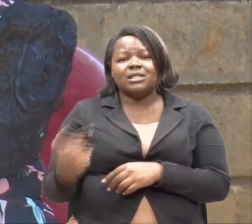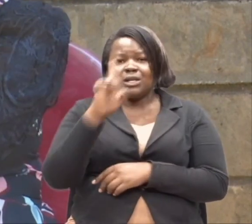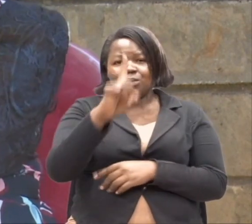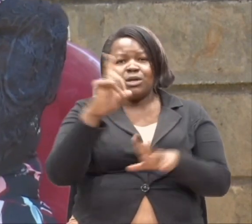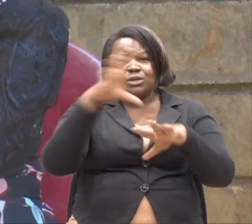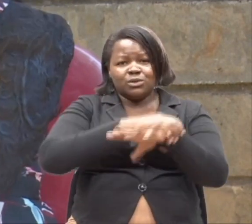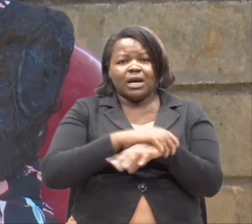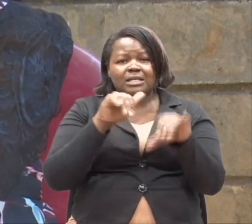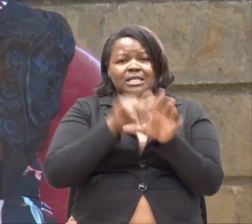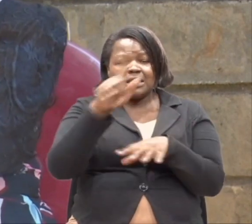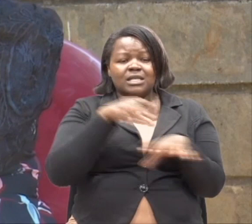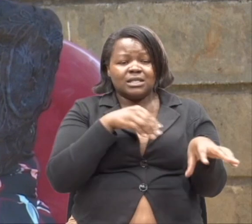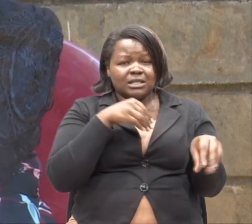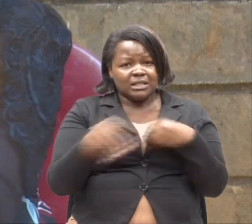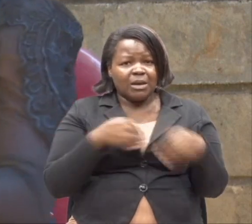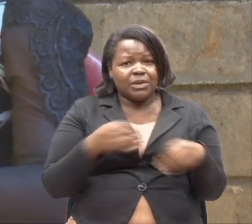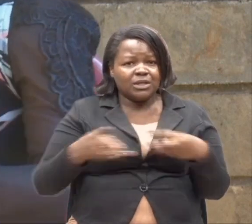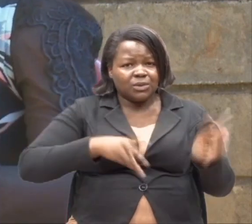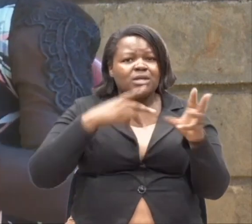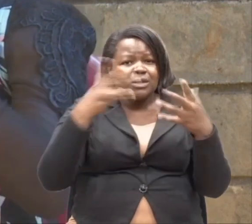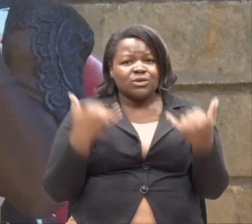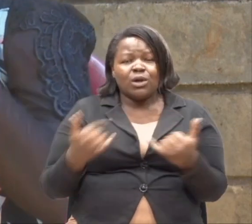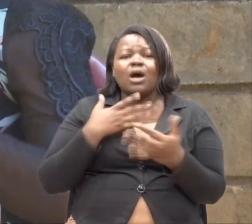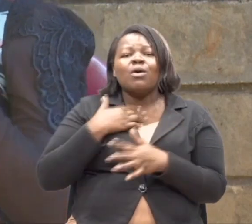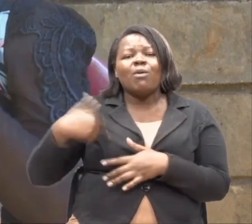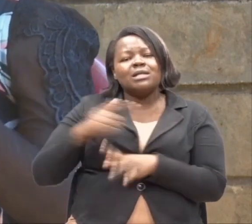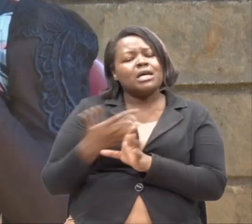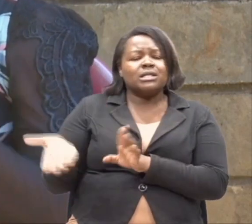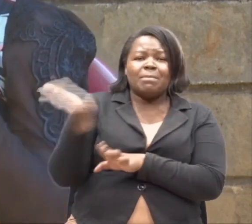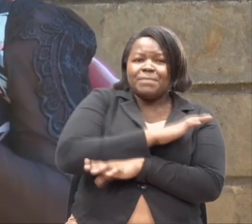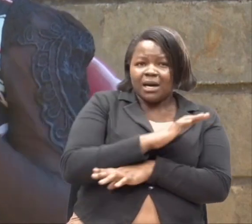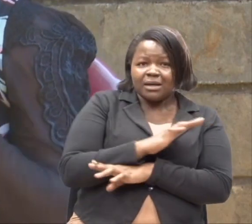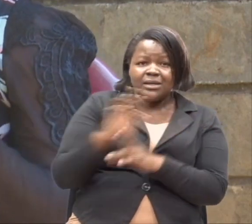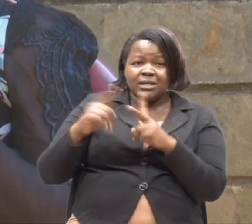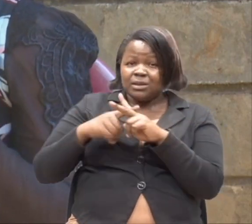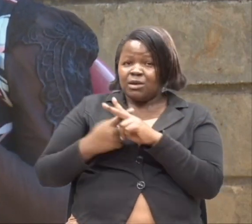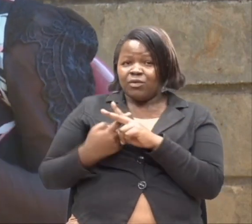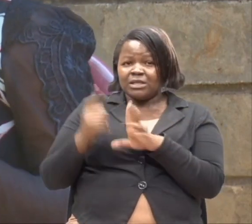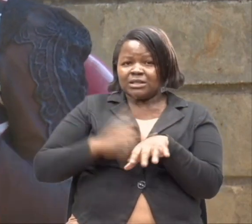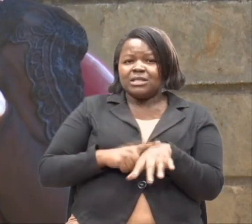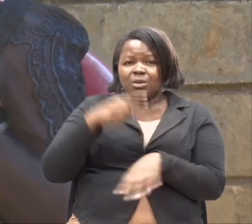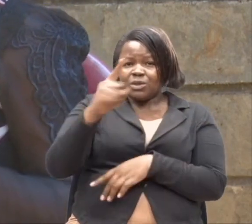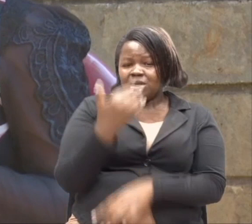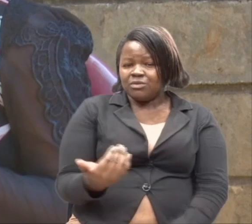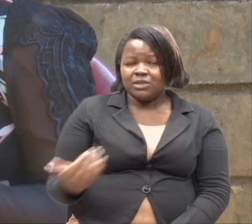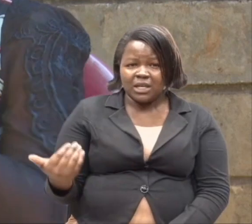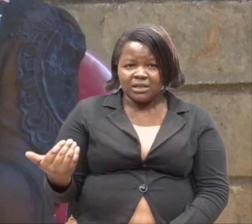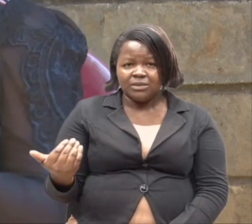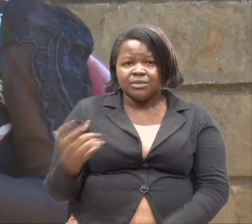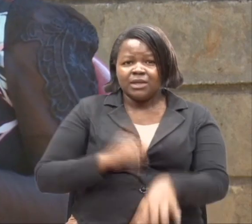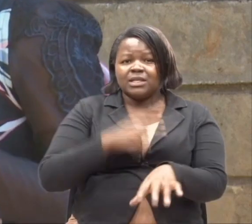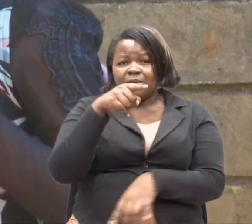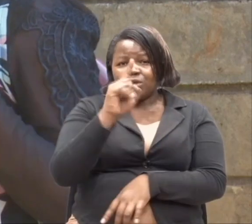Ajipate katika hali yambayo uko. Na tika turudi tena kule muanzo. Uliko kuwa mtoto.